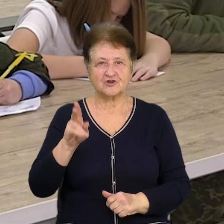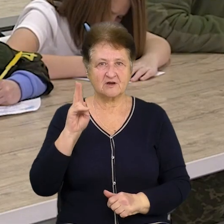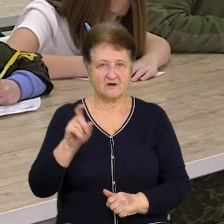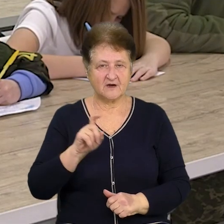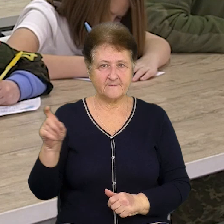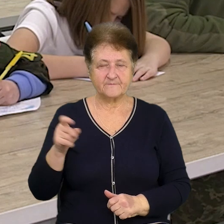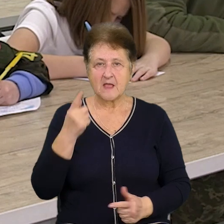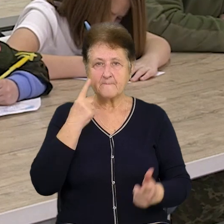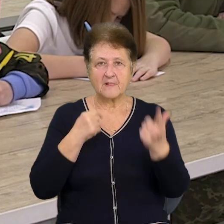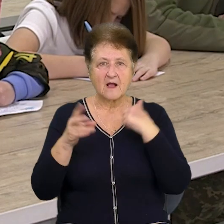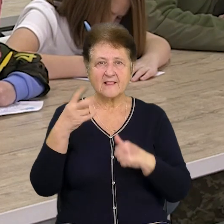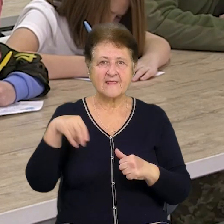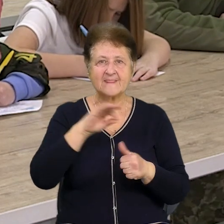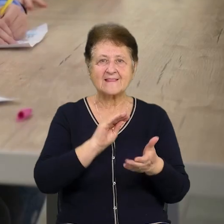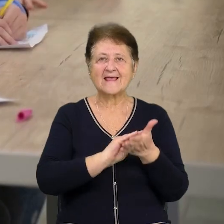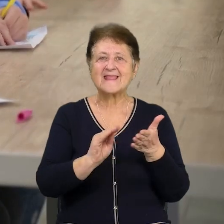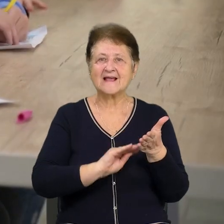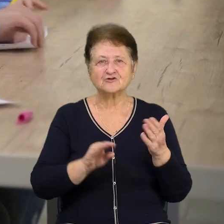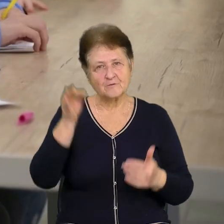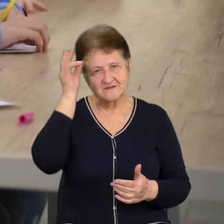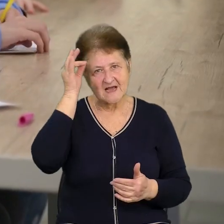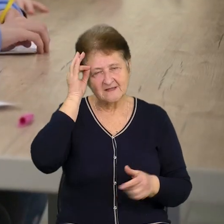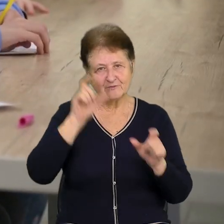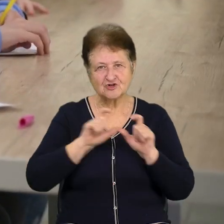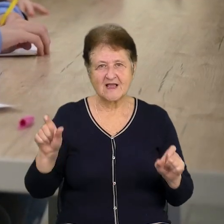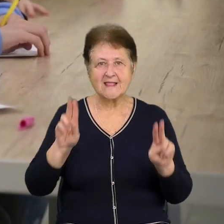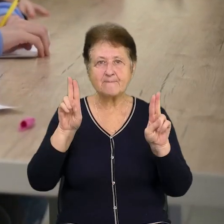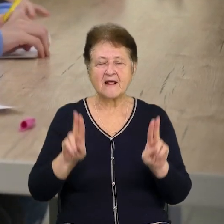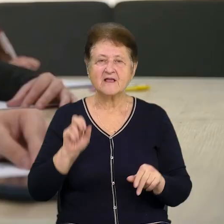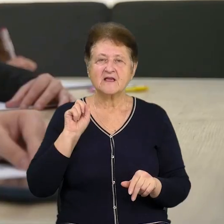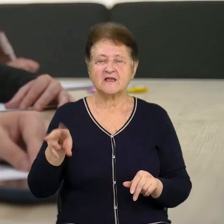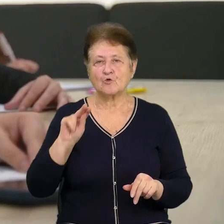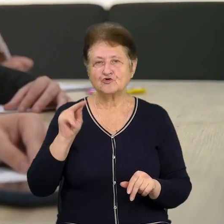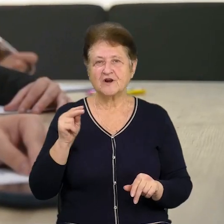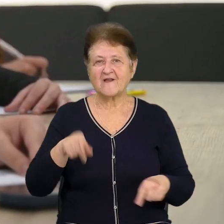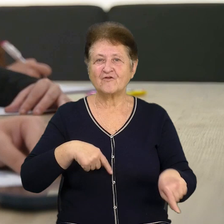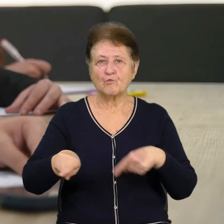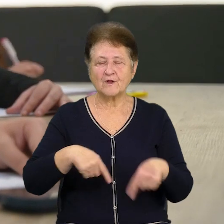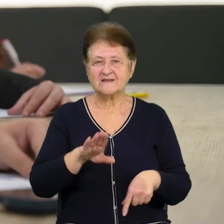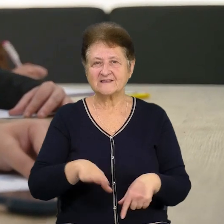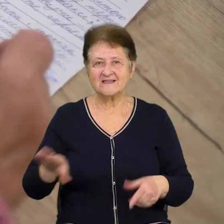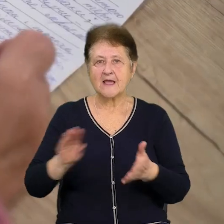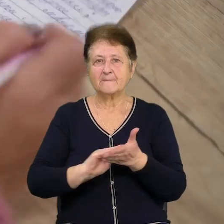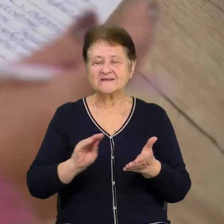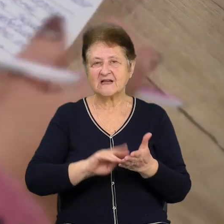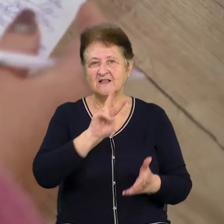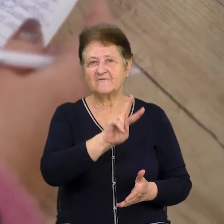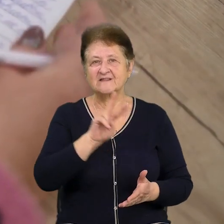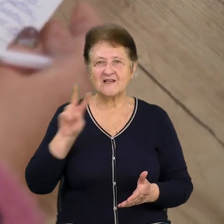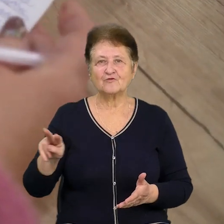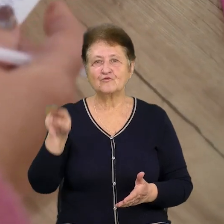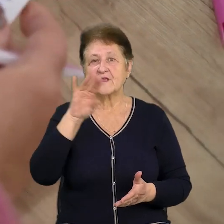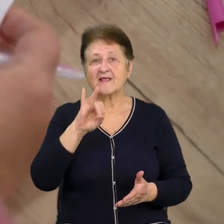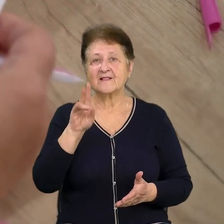Плакали над текстом і згадували шкільні правила. Як у Чернігові волонтери, футболісти та діти писали 22-й диктант